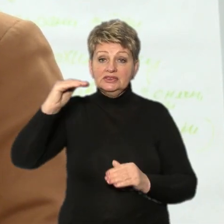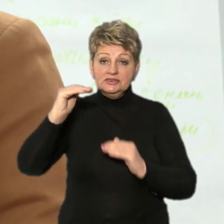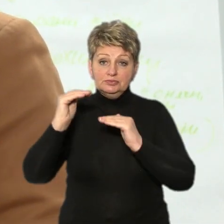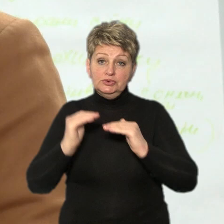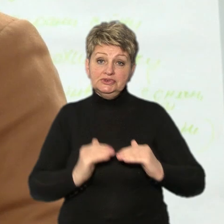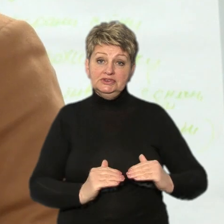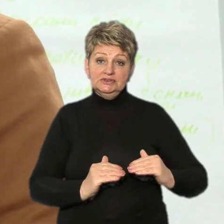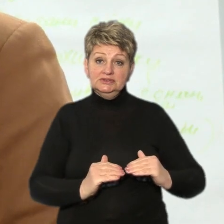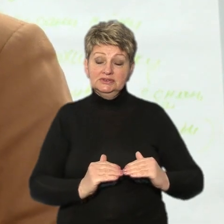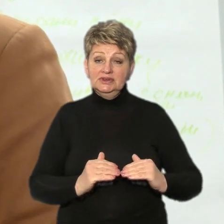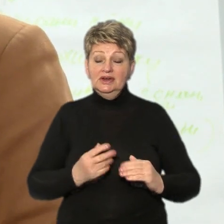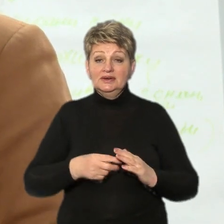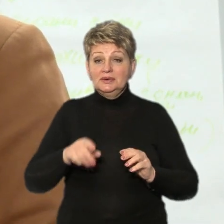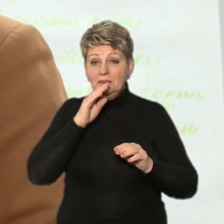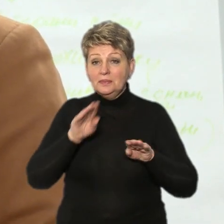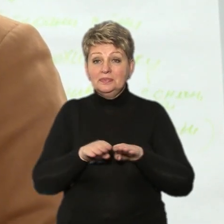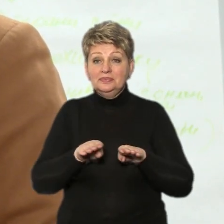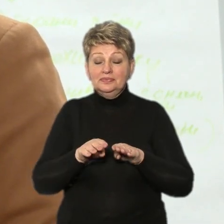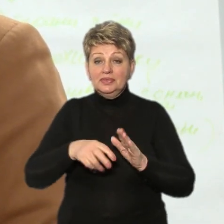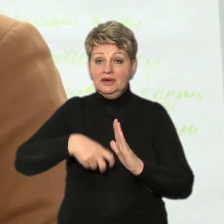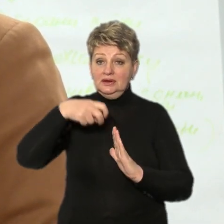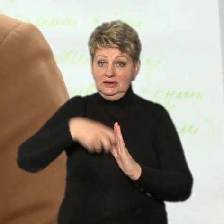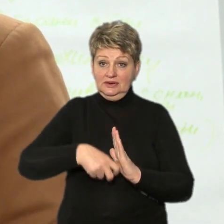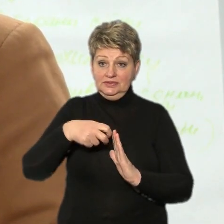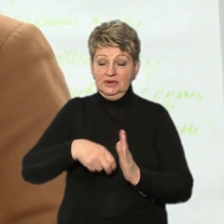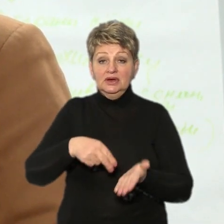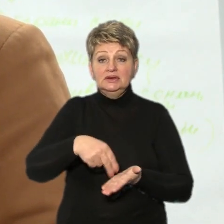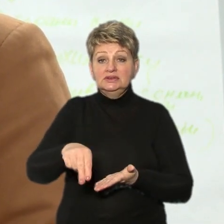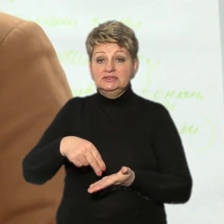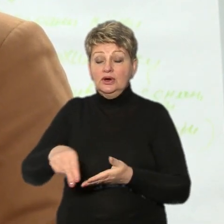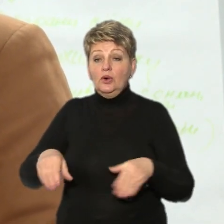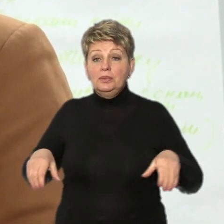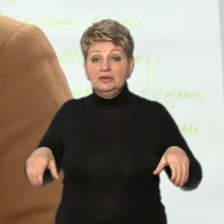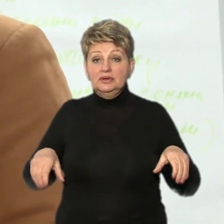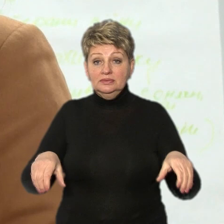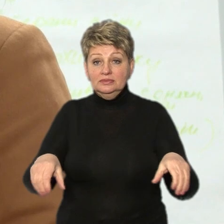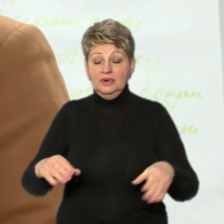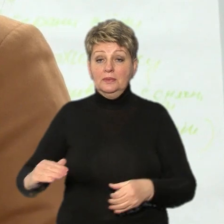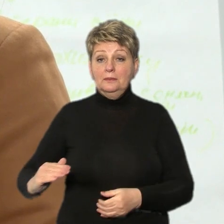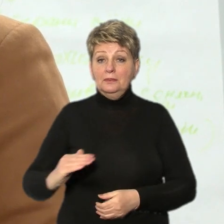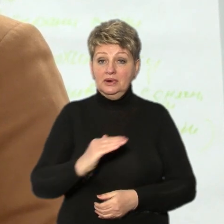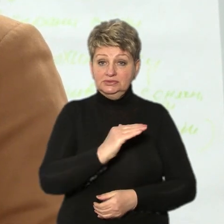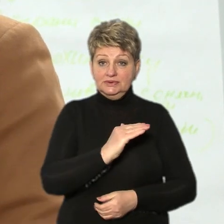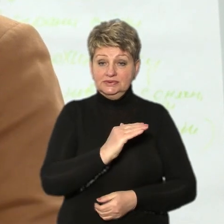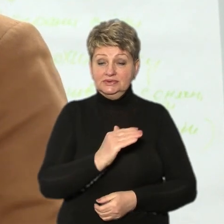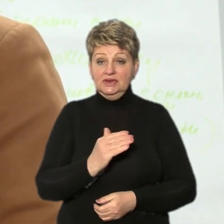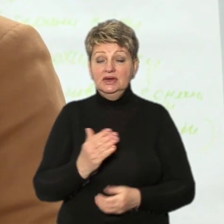мобільні ліфти, закуплені пандуси, такі мобільні, які